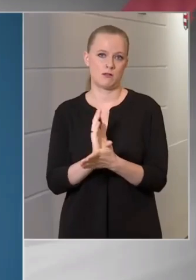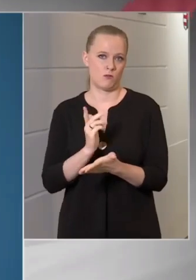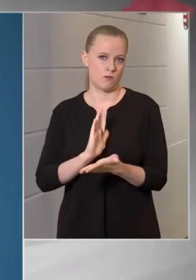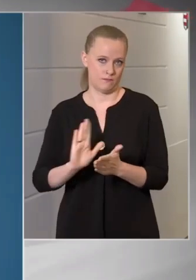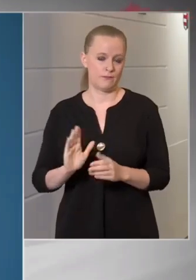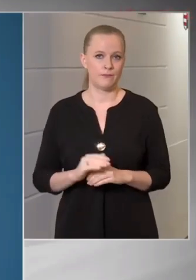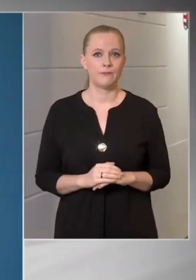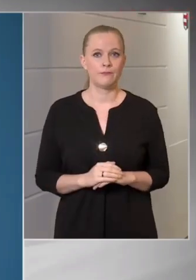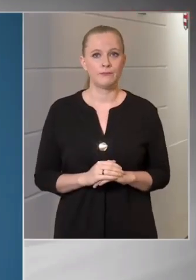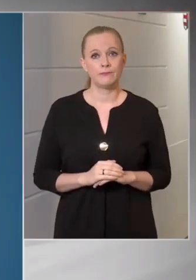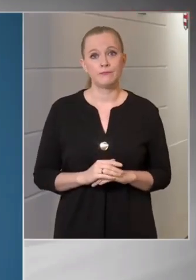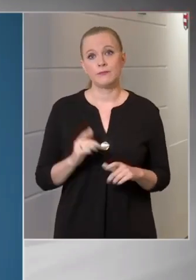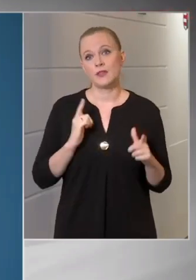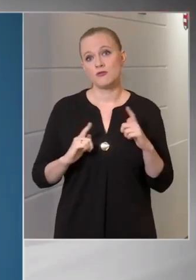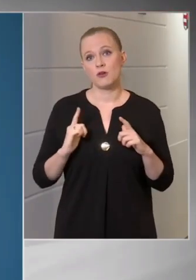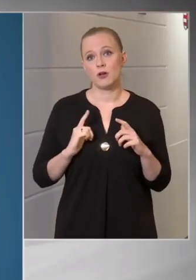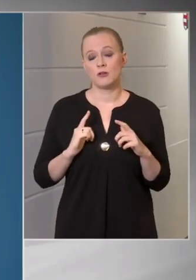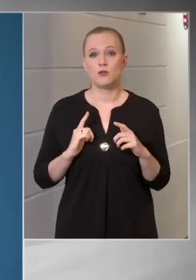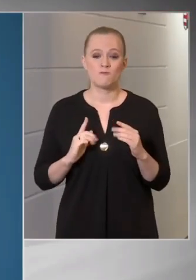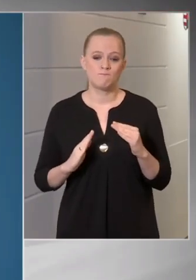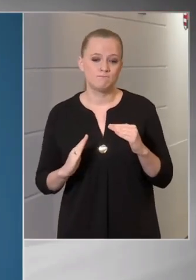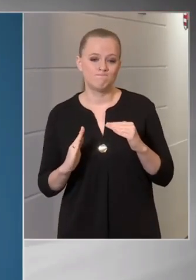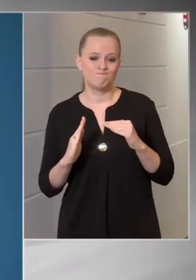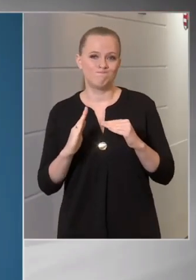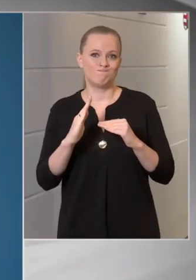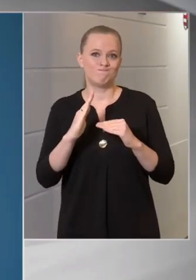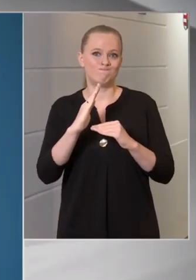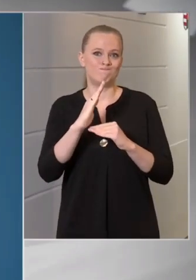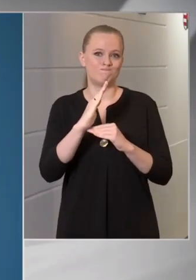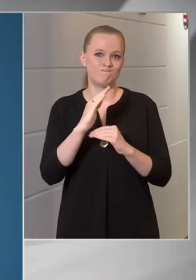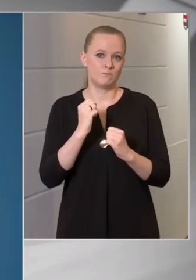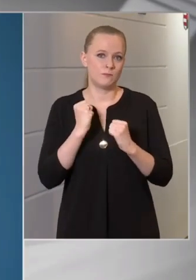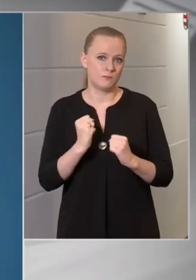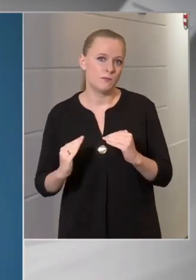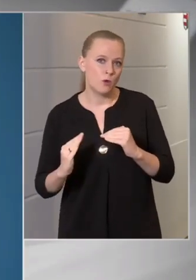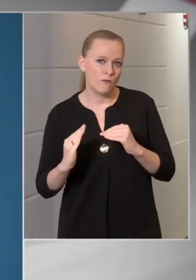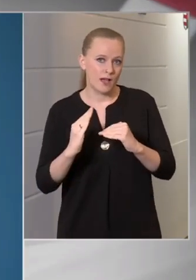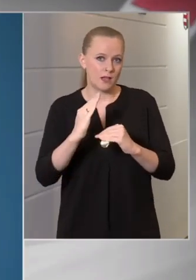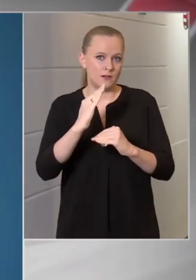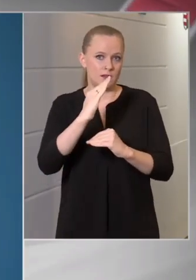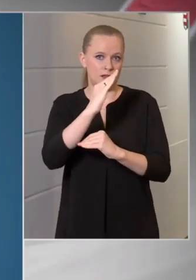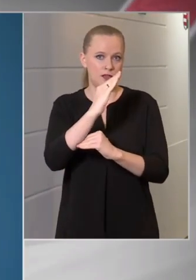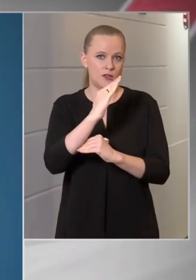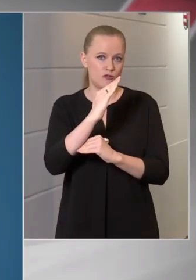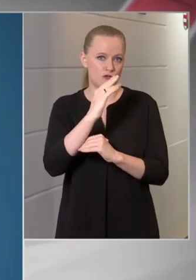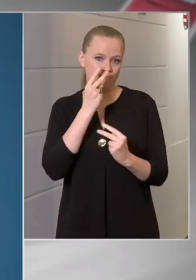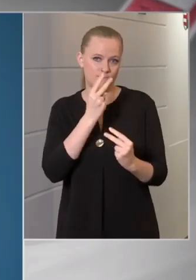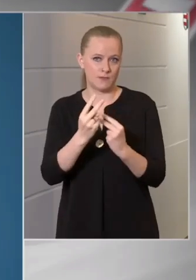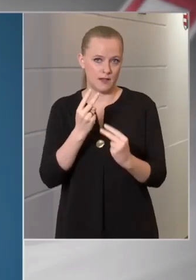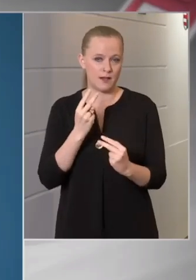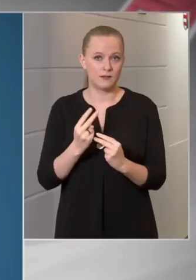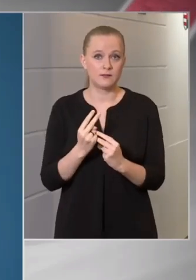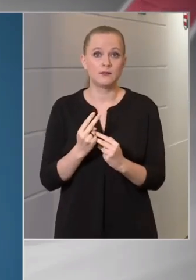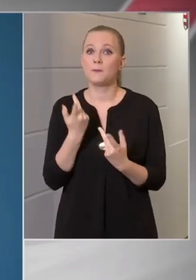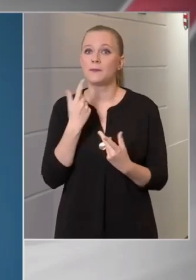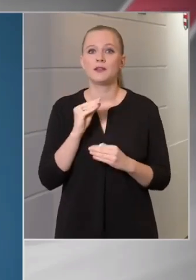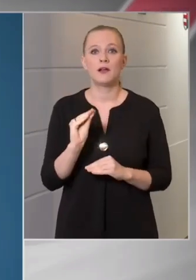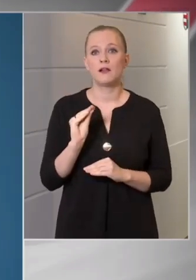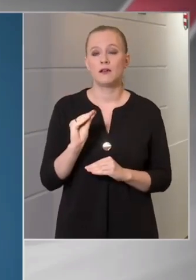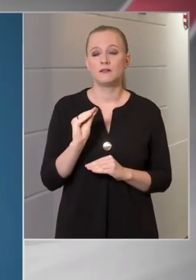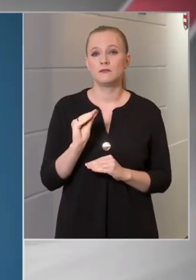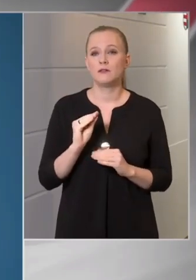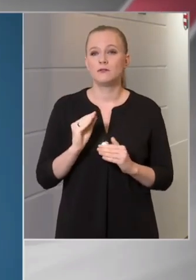Sajnos egy exponenciális növekedésnek vagyunk tanúi, ez azt jelenti, hogy egyre